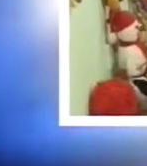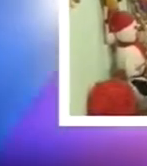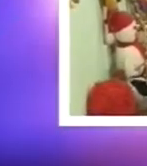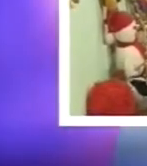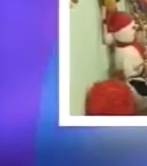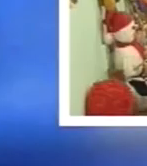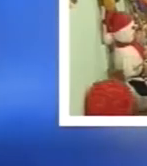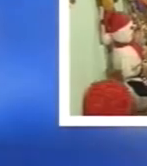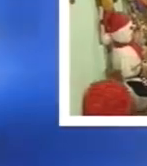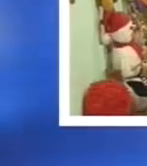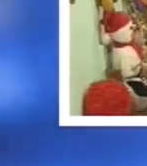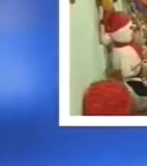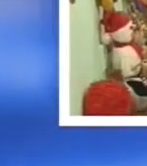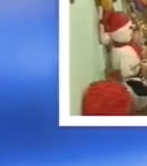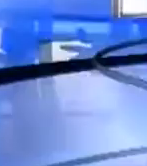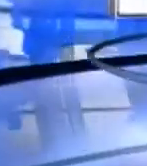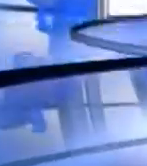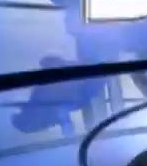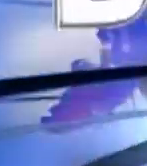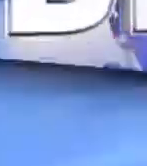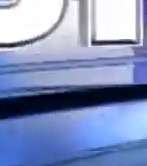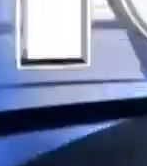талановитих дітей з різних куточків області.